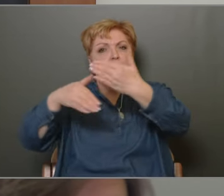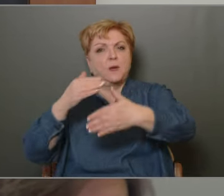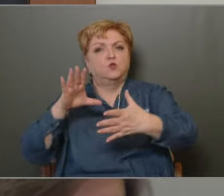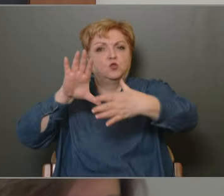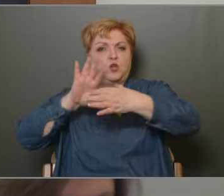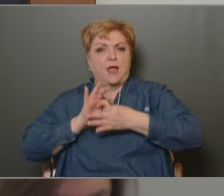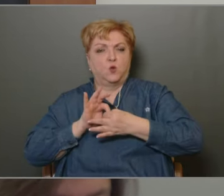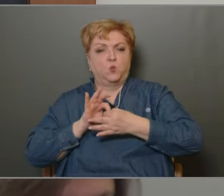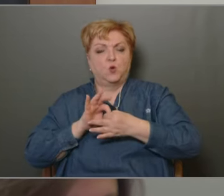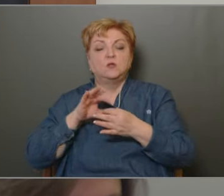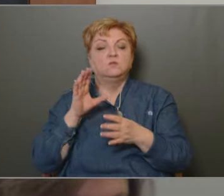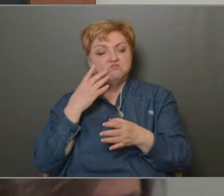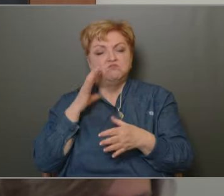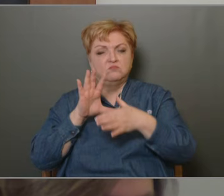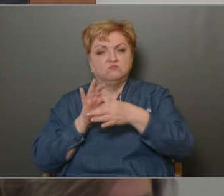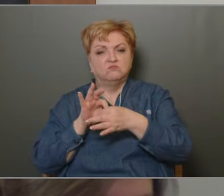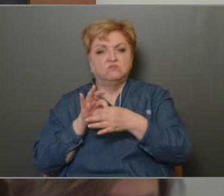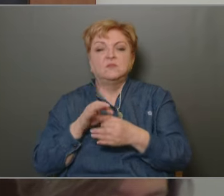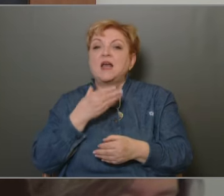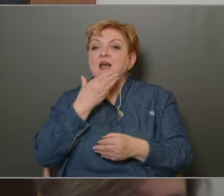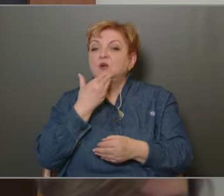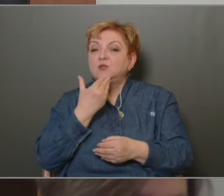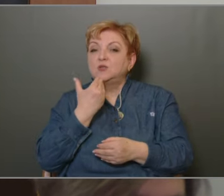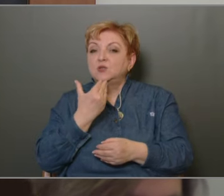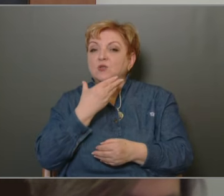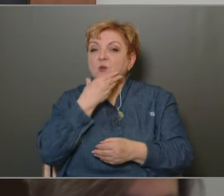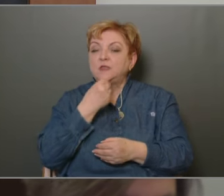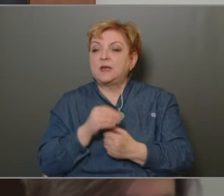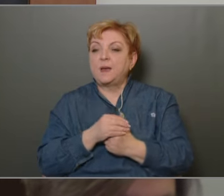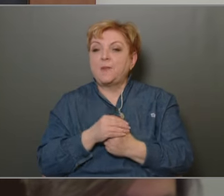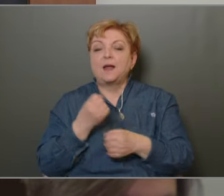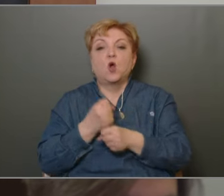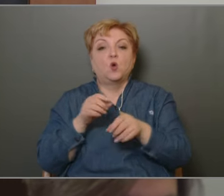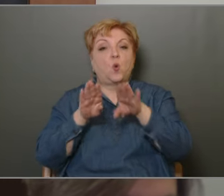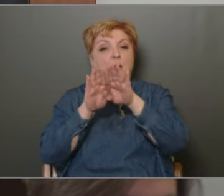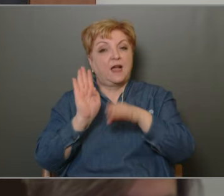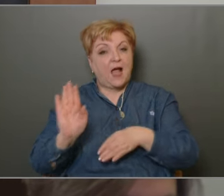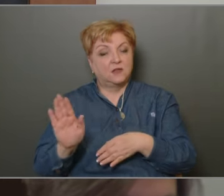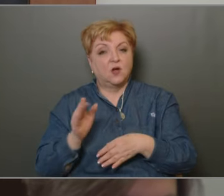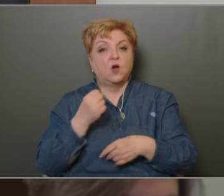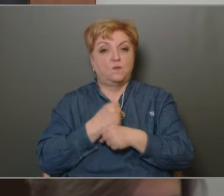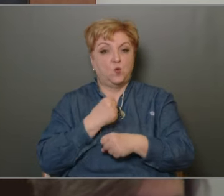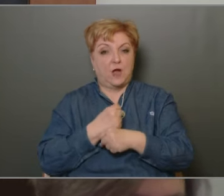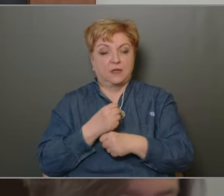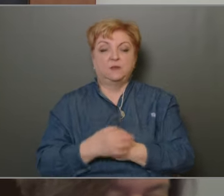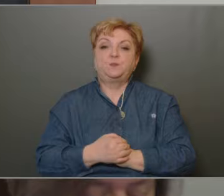tartjuk a kapcsolatot És nagyon szépen köszönöm a kollégáiknak a munkát